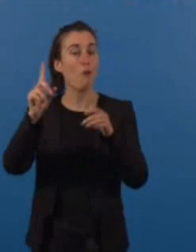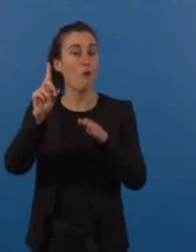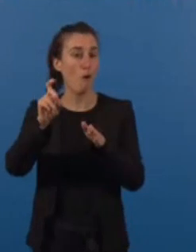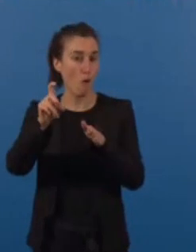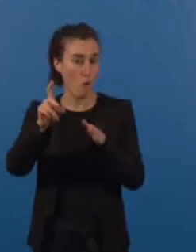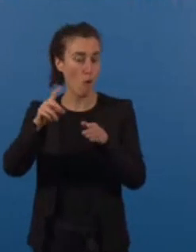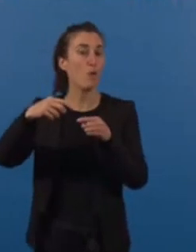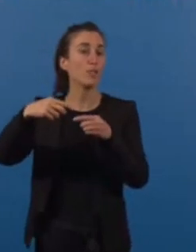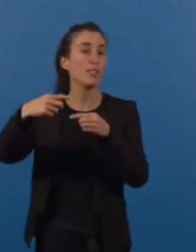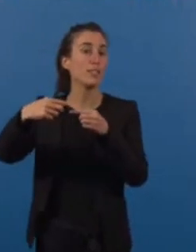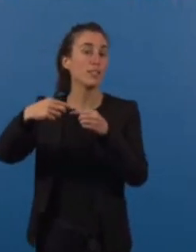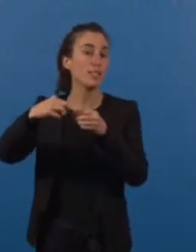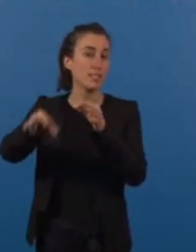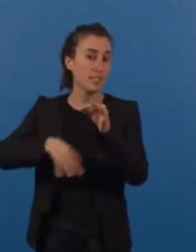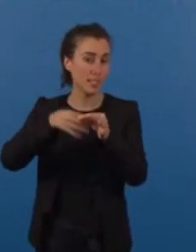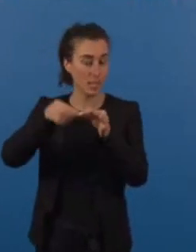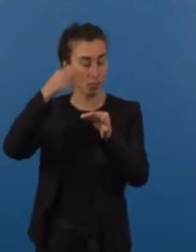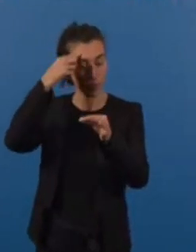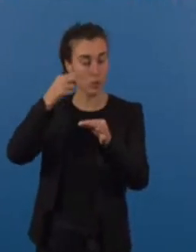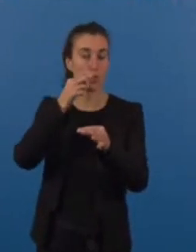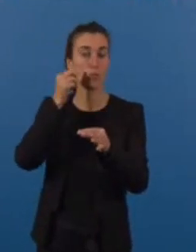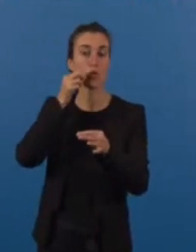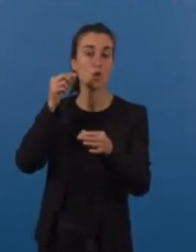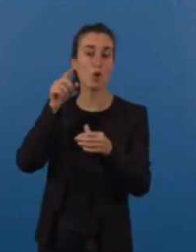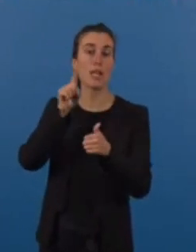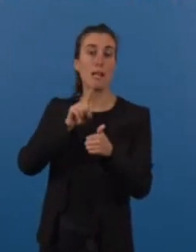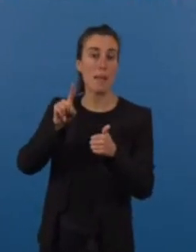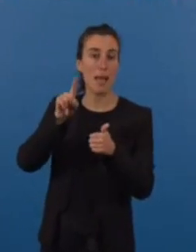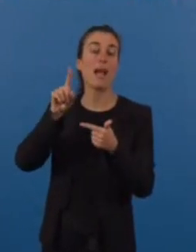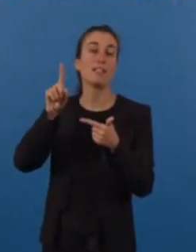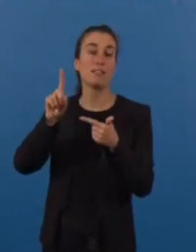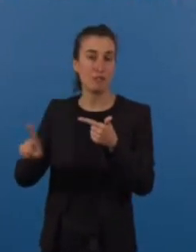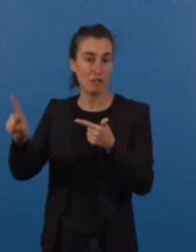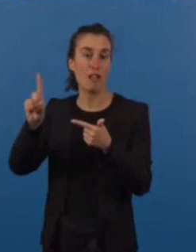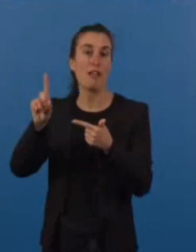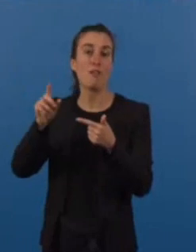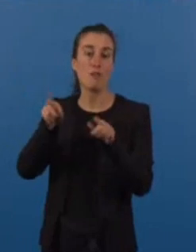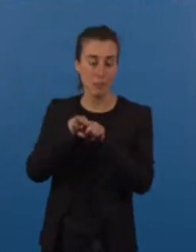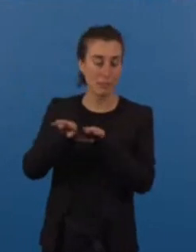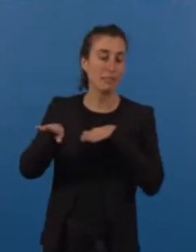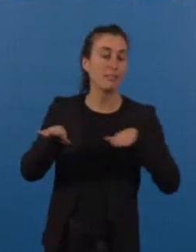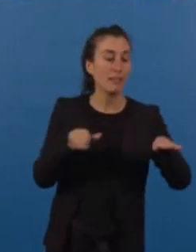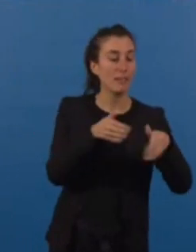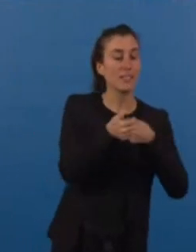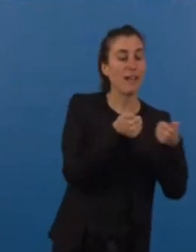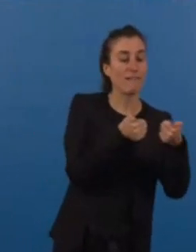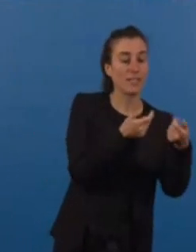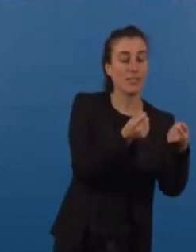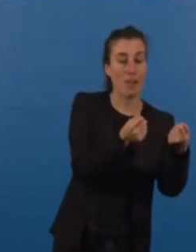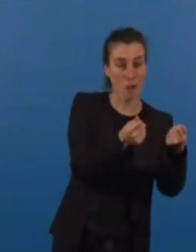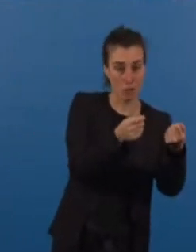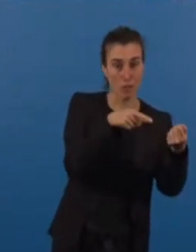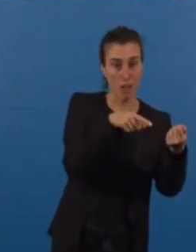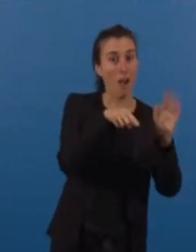directeur, Messieurs Gilbert et Gilles, au service des finances pour le travail mené à propos de cette réforme qui contribue,